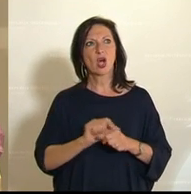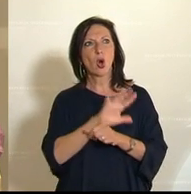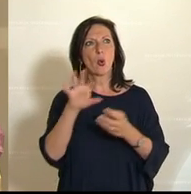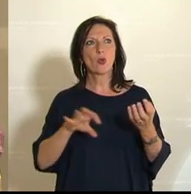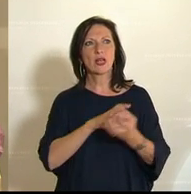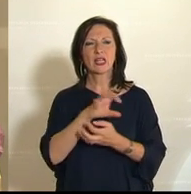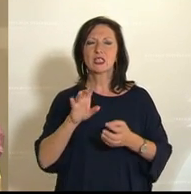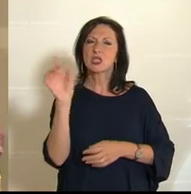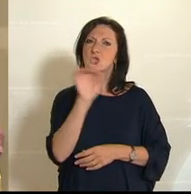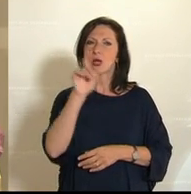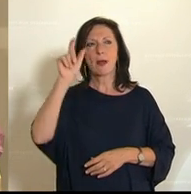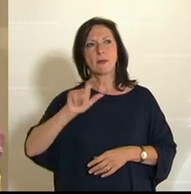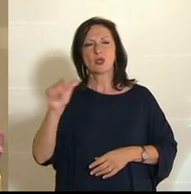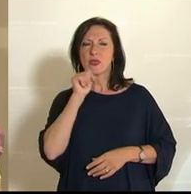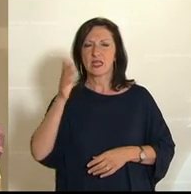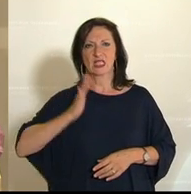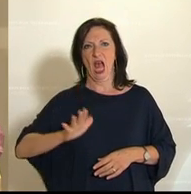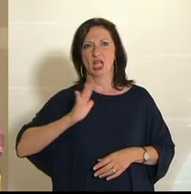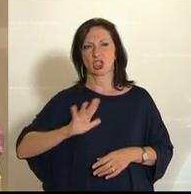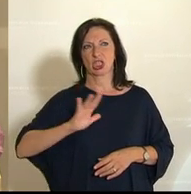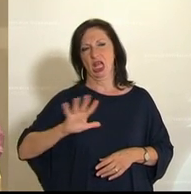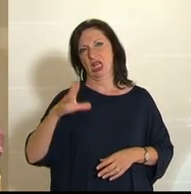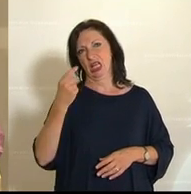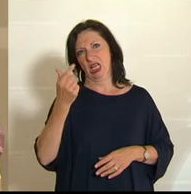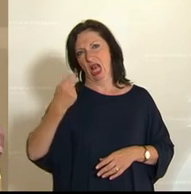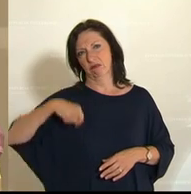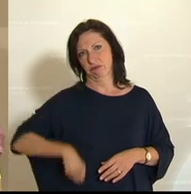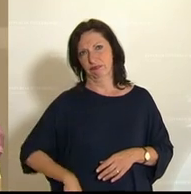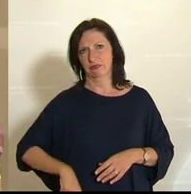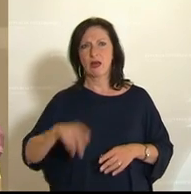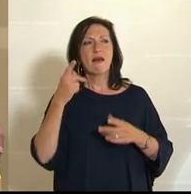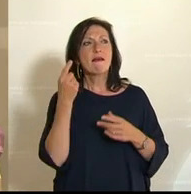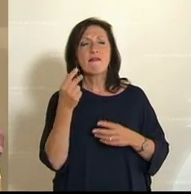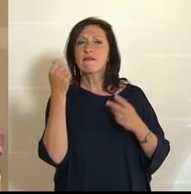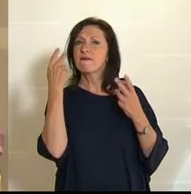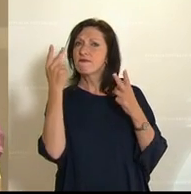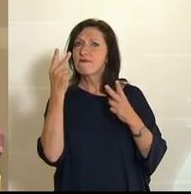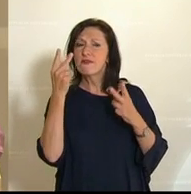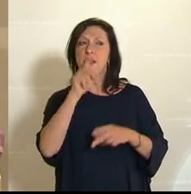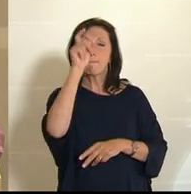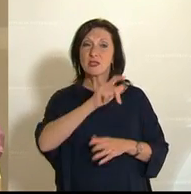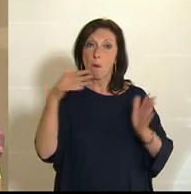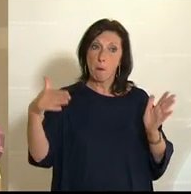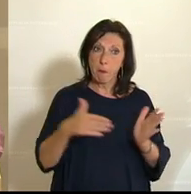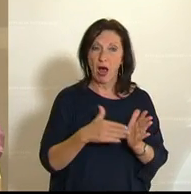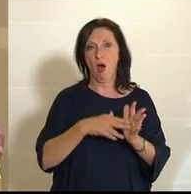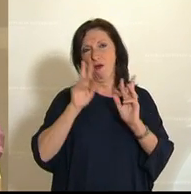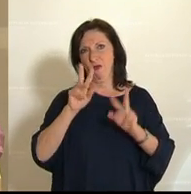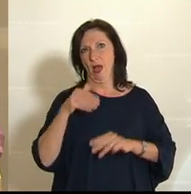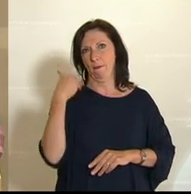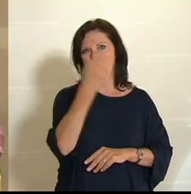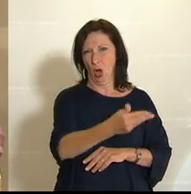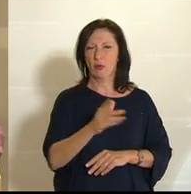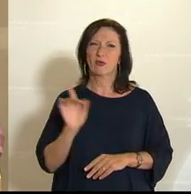-Krise gibt. Das Geld muss bei denen ankommen, die es wirklich brauchen. Diese Aussage möchte ich nur